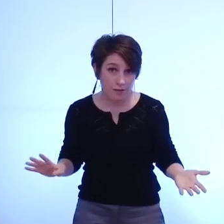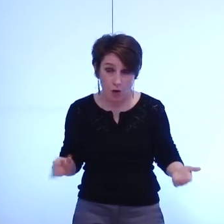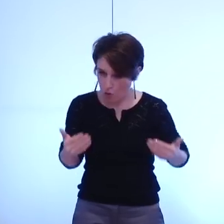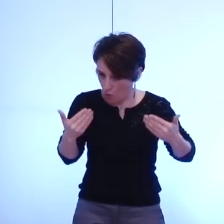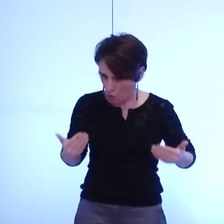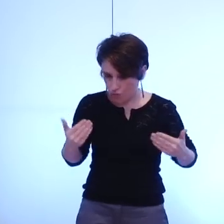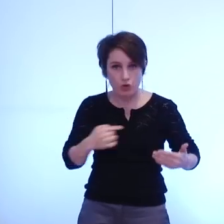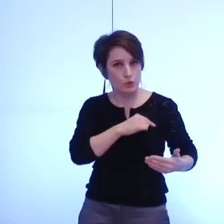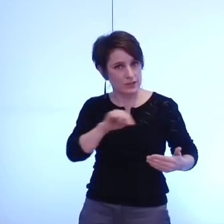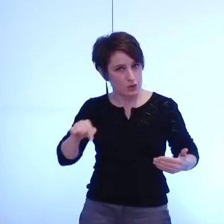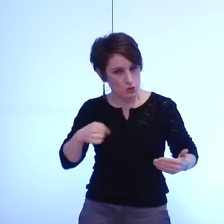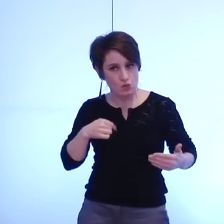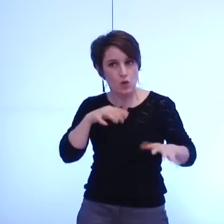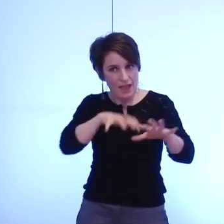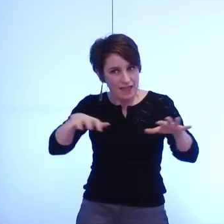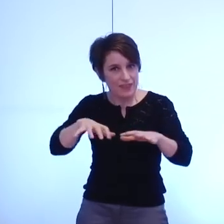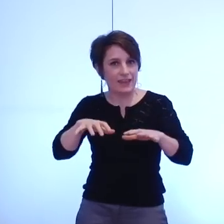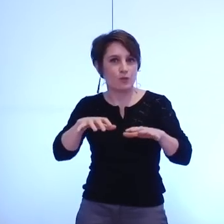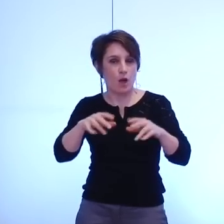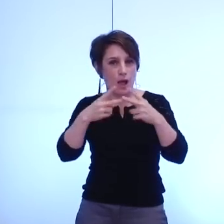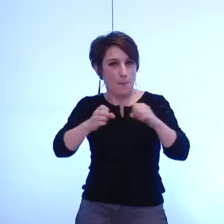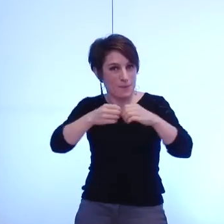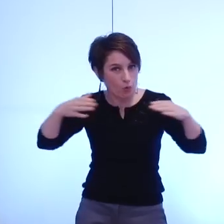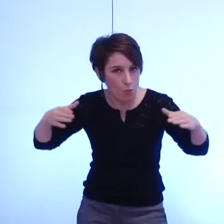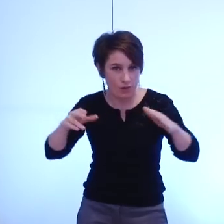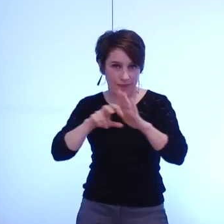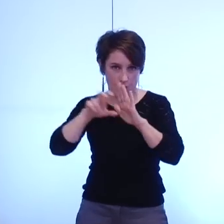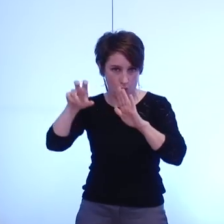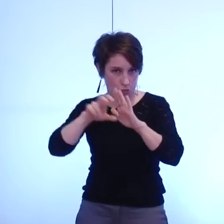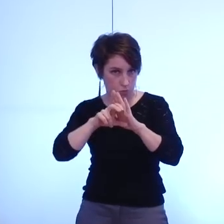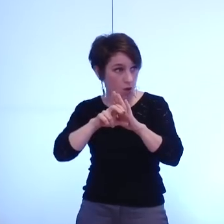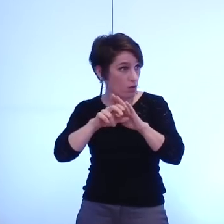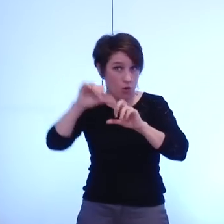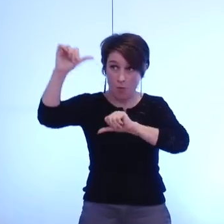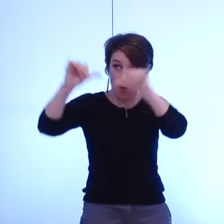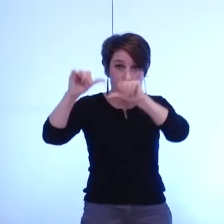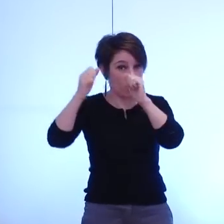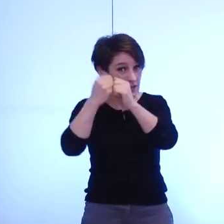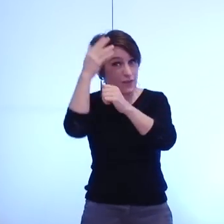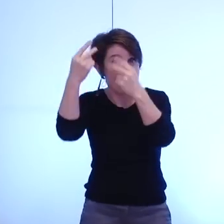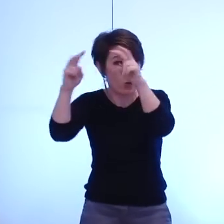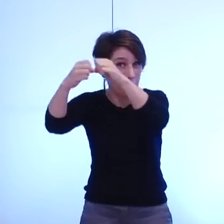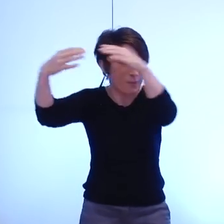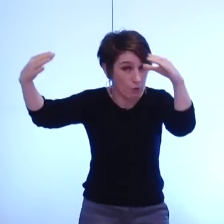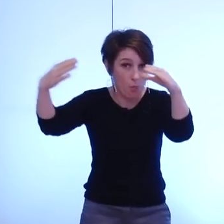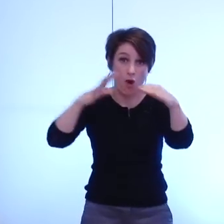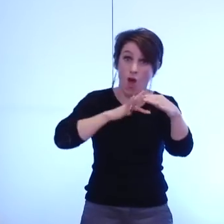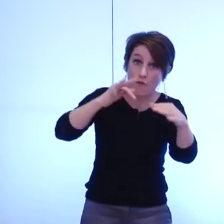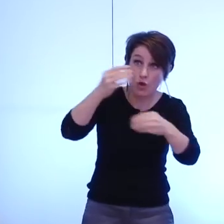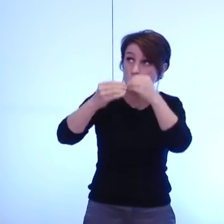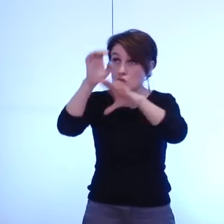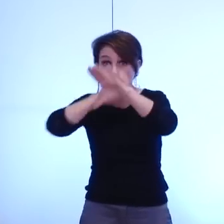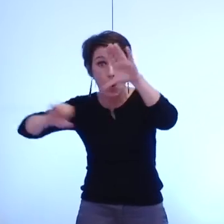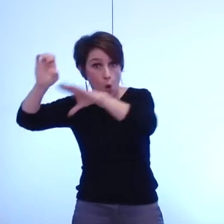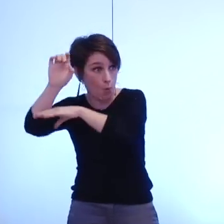territoire métropolitain grenoblois en concurrence avec d'autres métropoles françaises et européennes dans